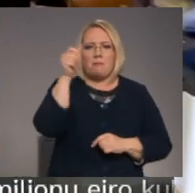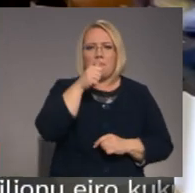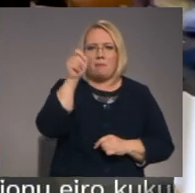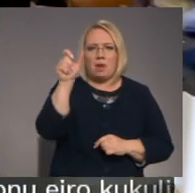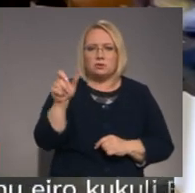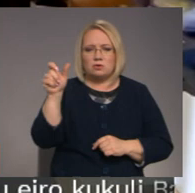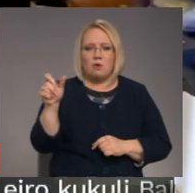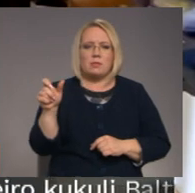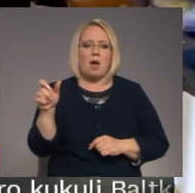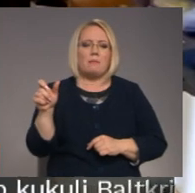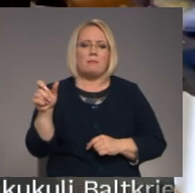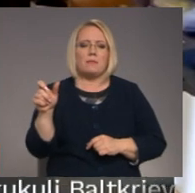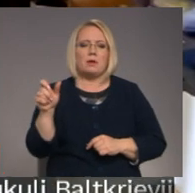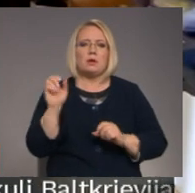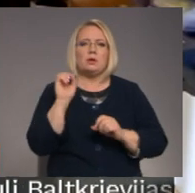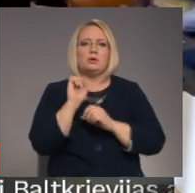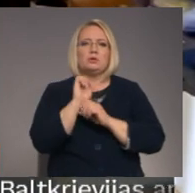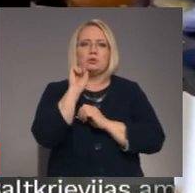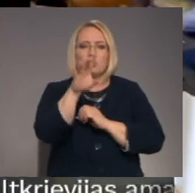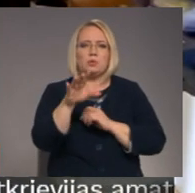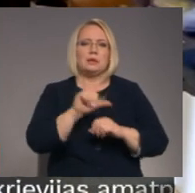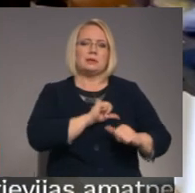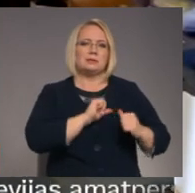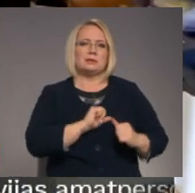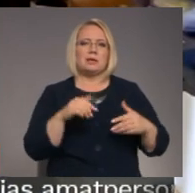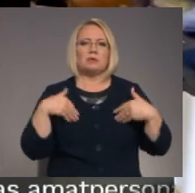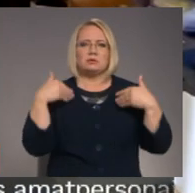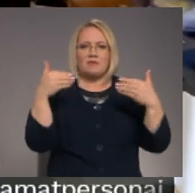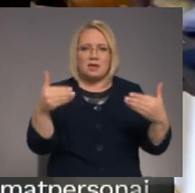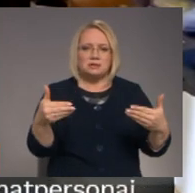sūtīt sirdsnīgas sveicienus.